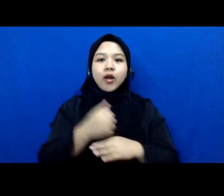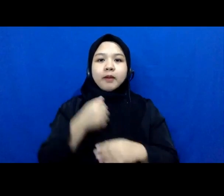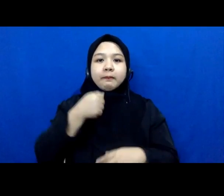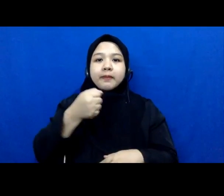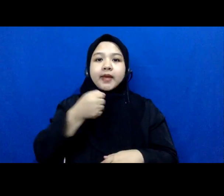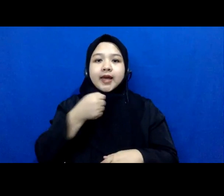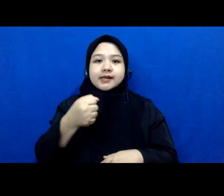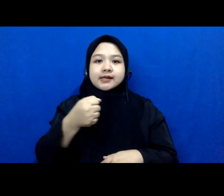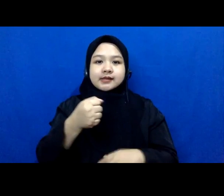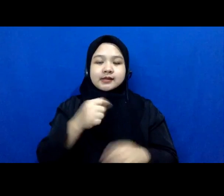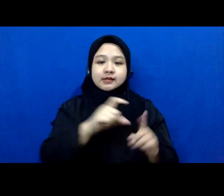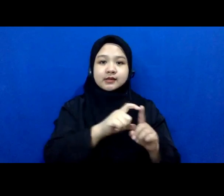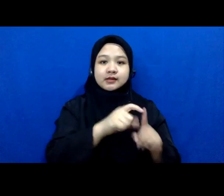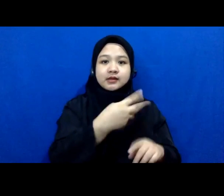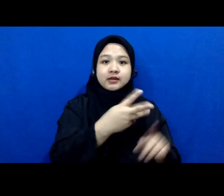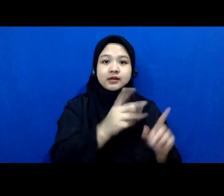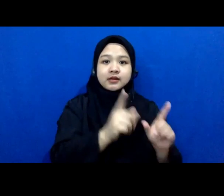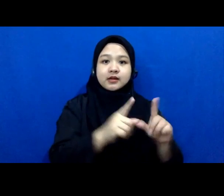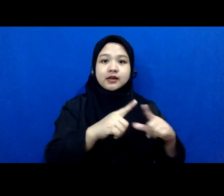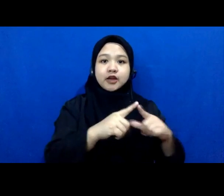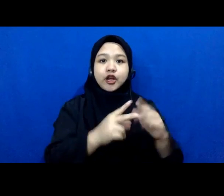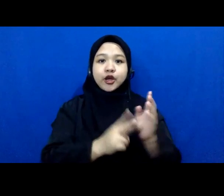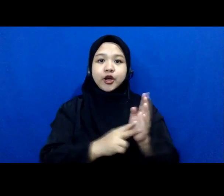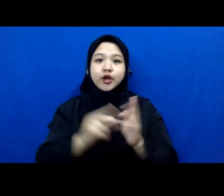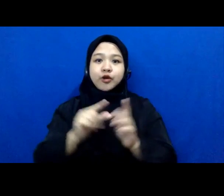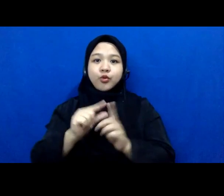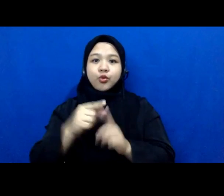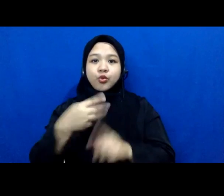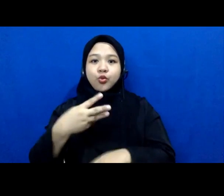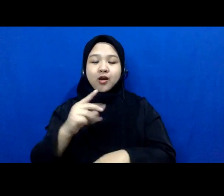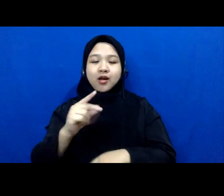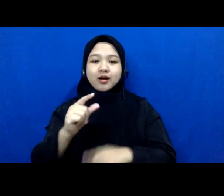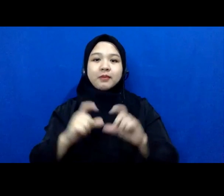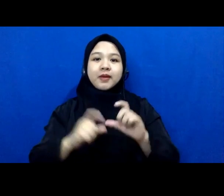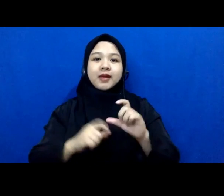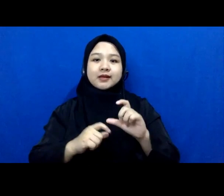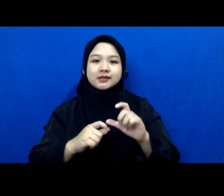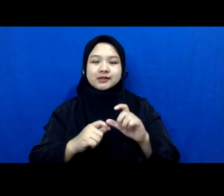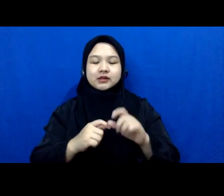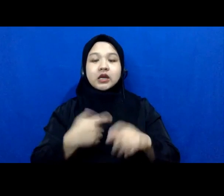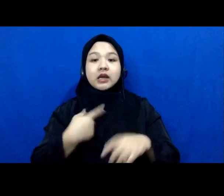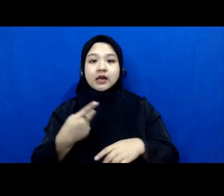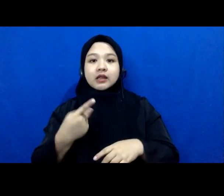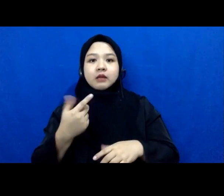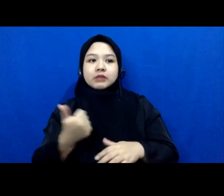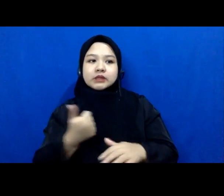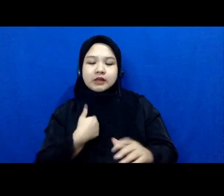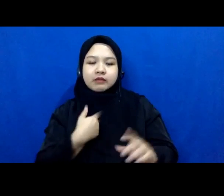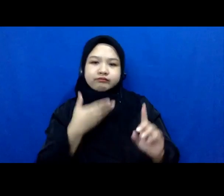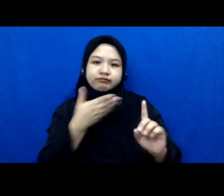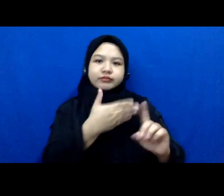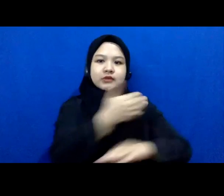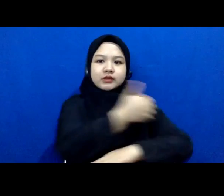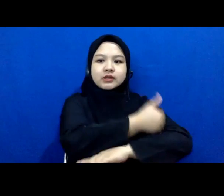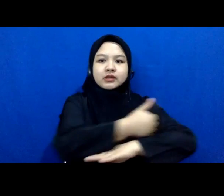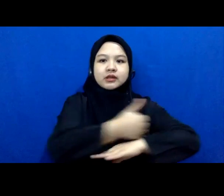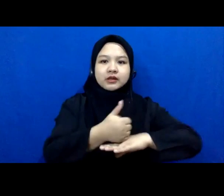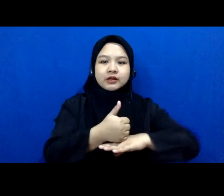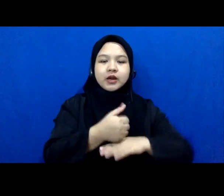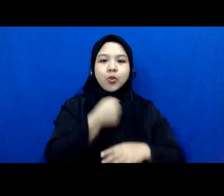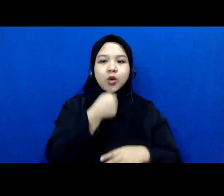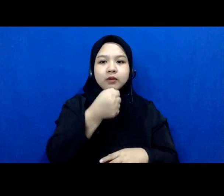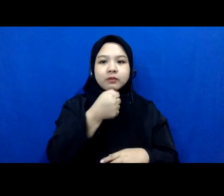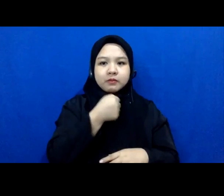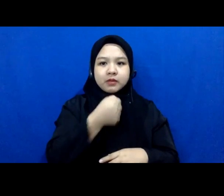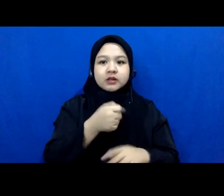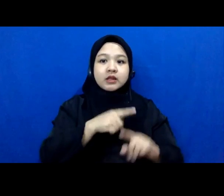katakanlah kita berlindung atau bersandar di Dewan Pers gitu tapi itu juga tidak bisa menjamin ya